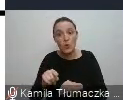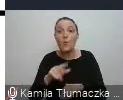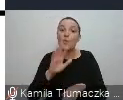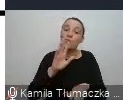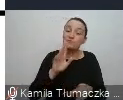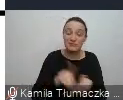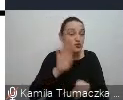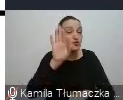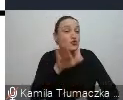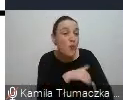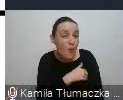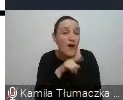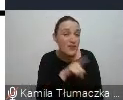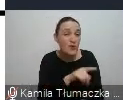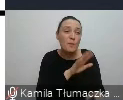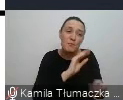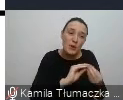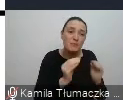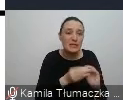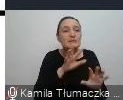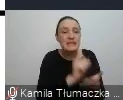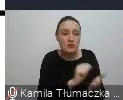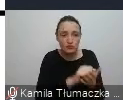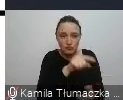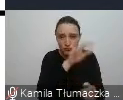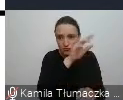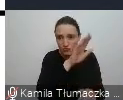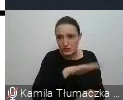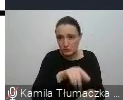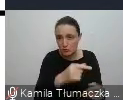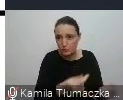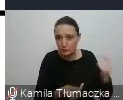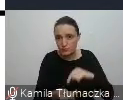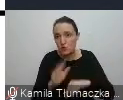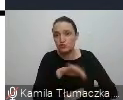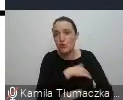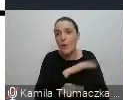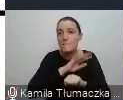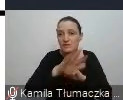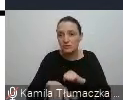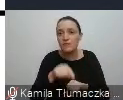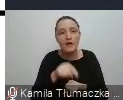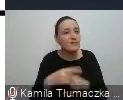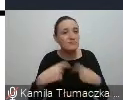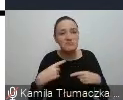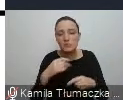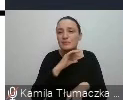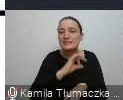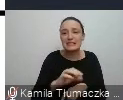szkole z zajęciem się takimi dziećmi. Jeśli takie dziecko trafiło na przykład do szkoły masowej, gdzie nie było specjalisty,